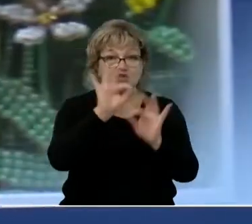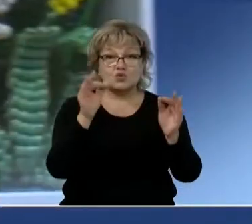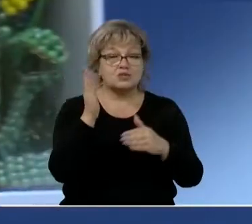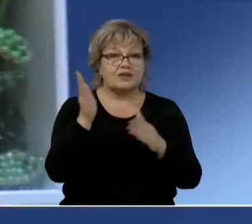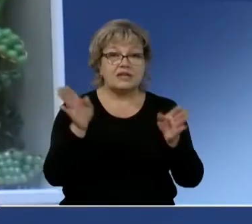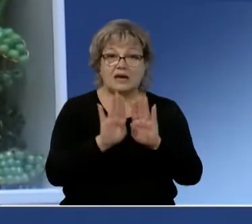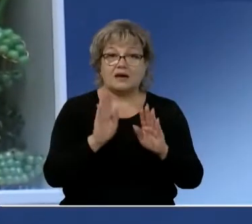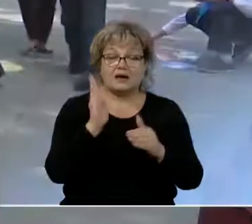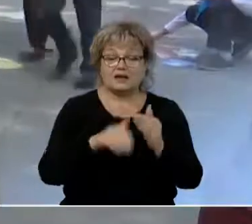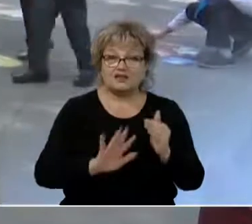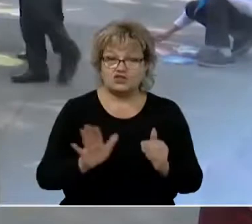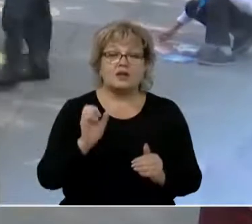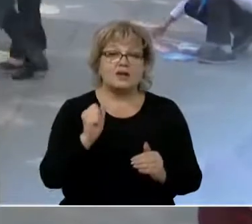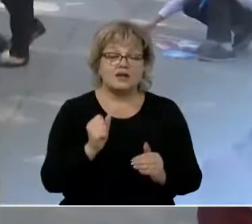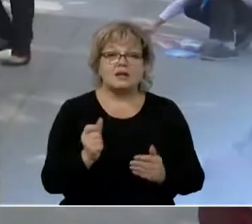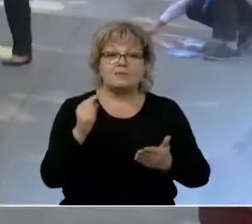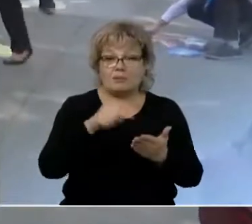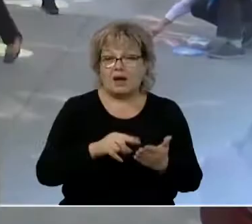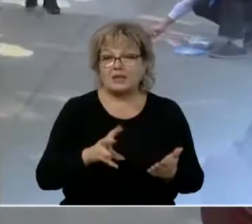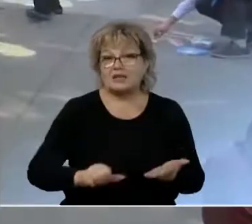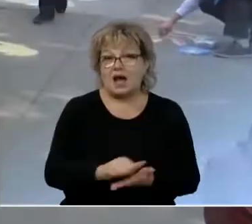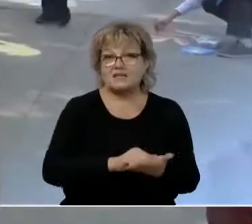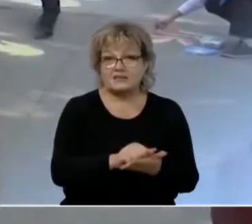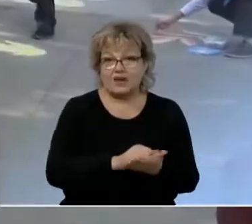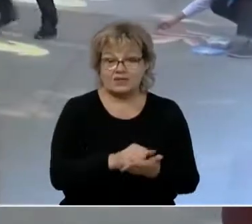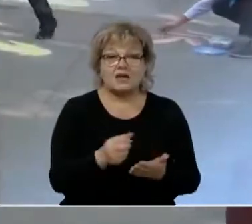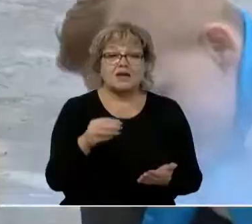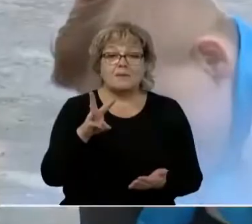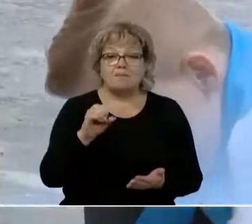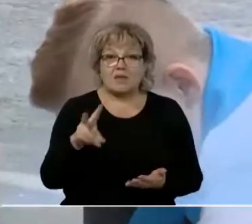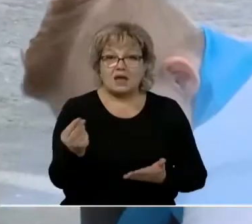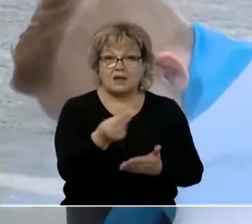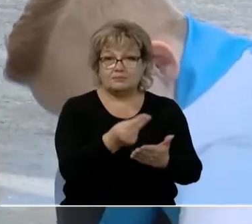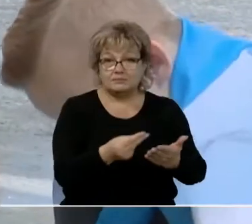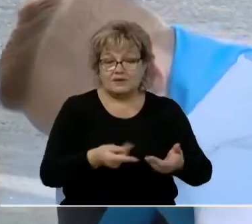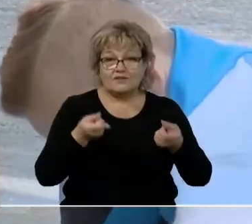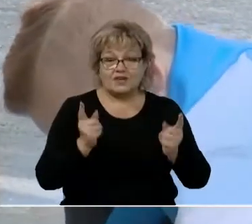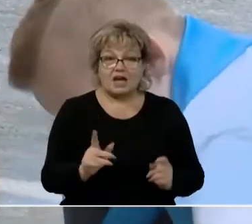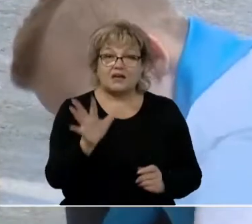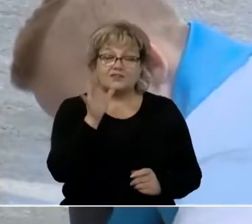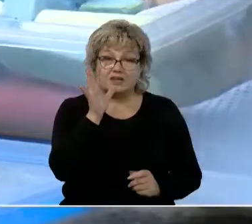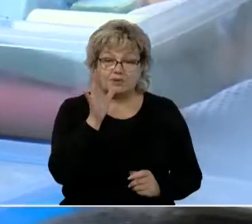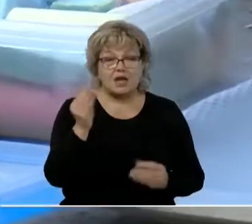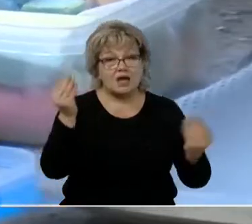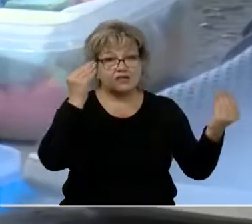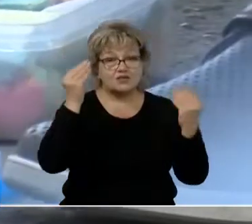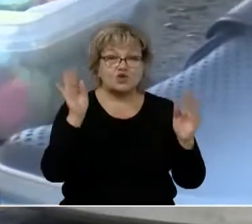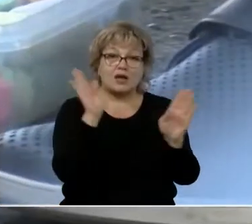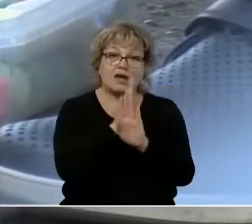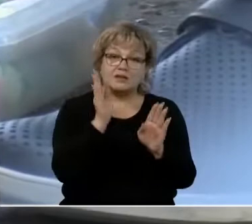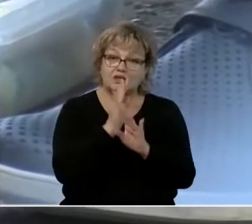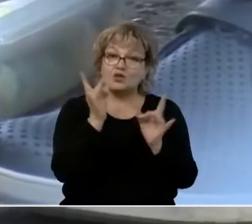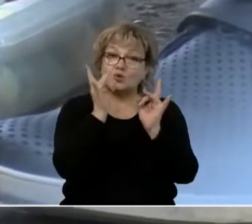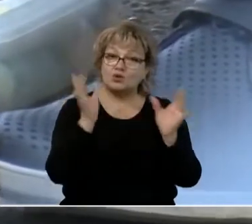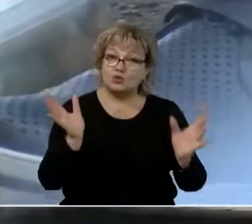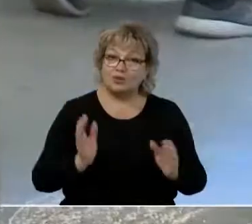ограничилось и вышло на асфальт. Вооружившись мелом, юные художники творят в реальном времени и рассуждают об экологической